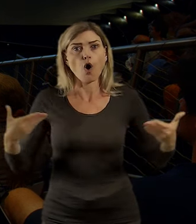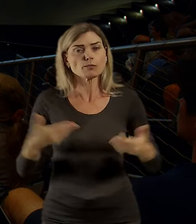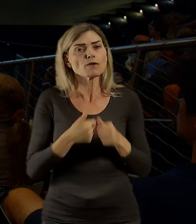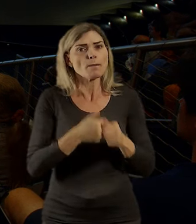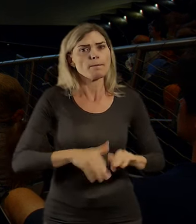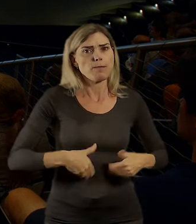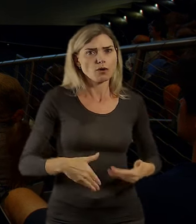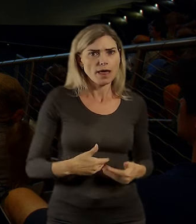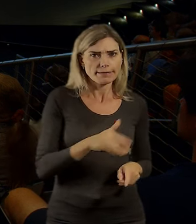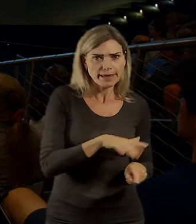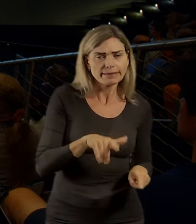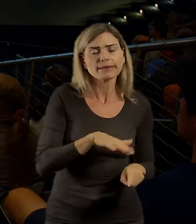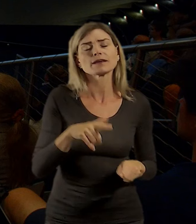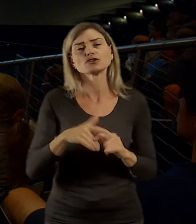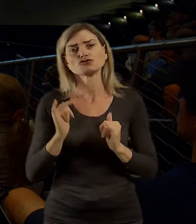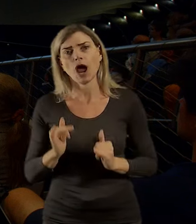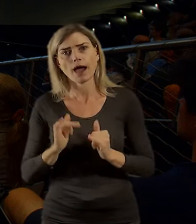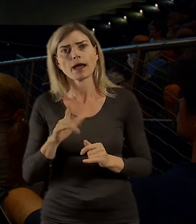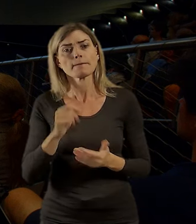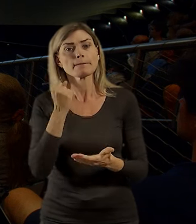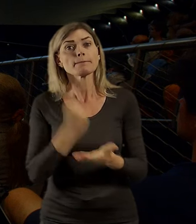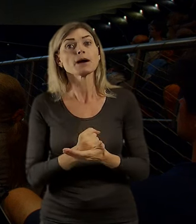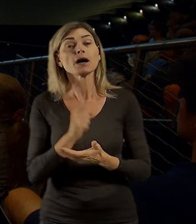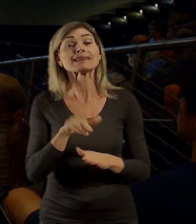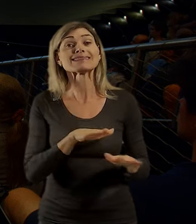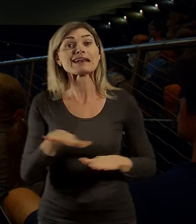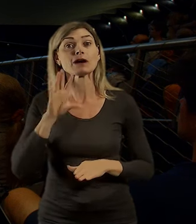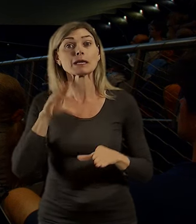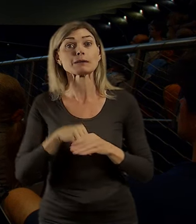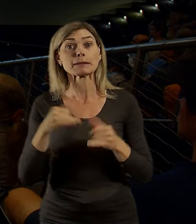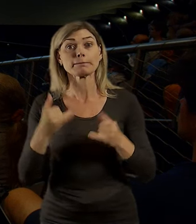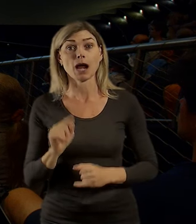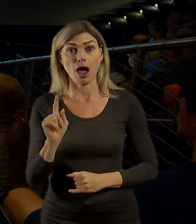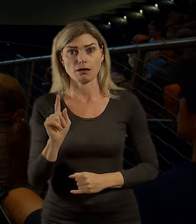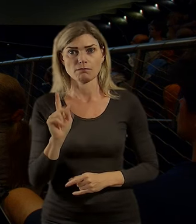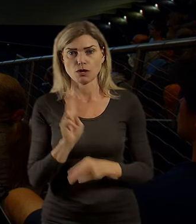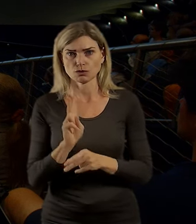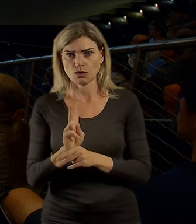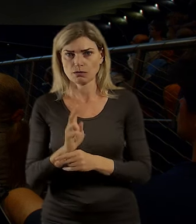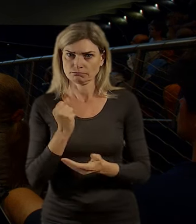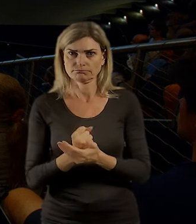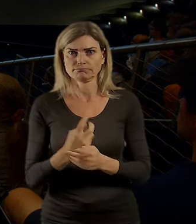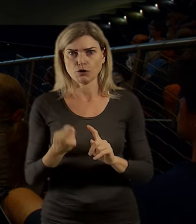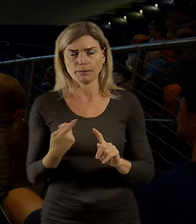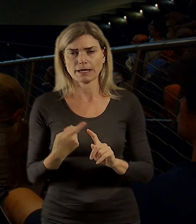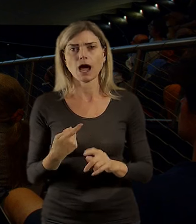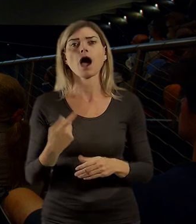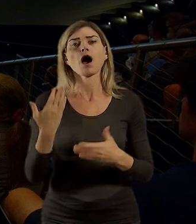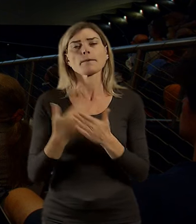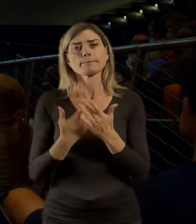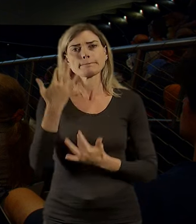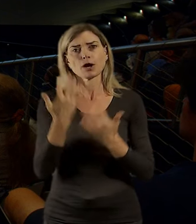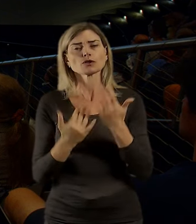žáků s trvalým bydlištěm na území Prahy. To je docela důležitý zapamatovat pro ty následující slajdy. A používali jsme k tomu